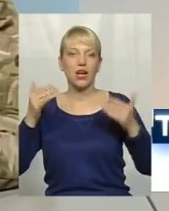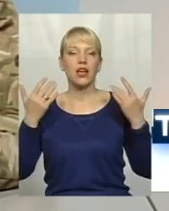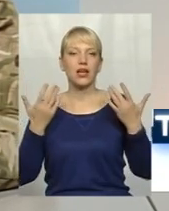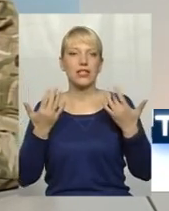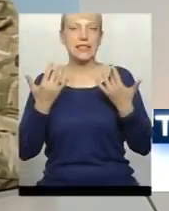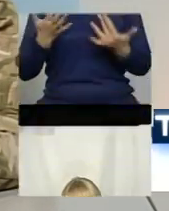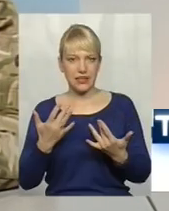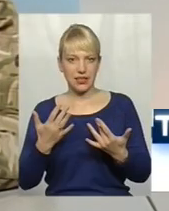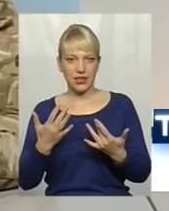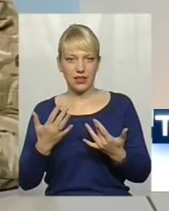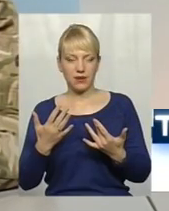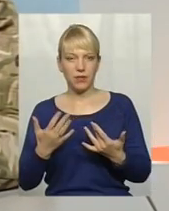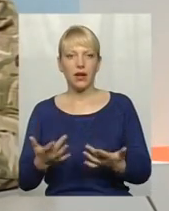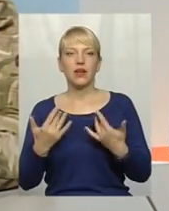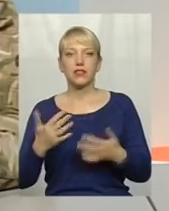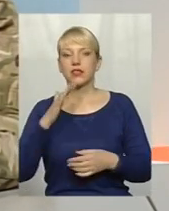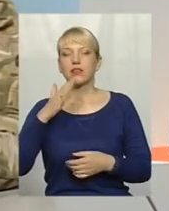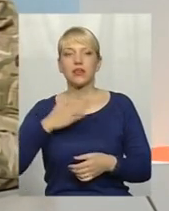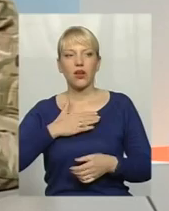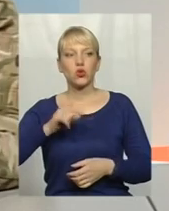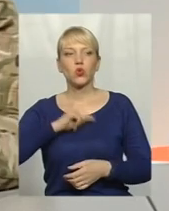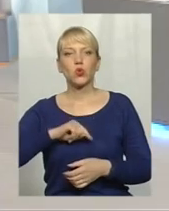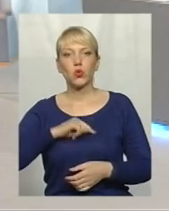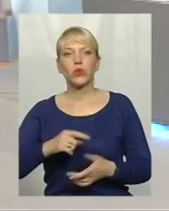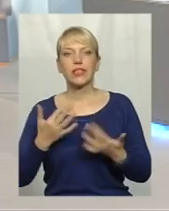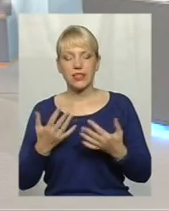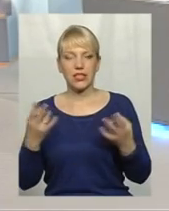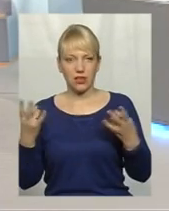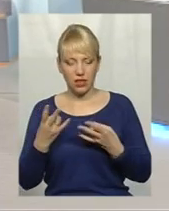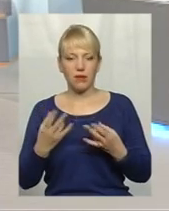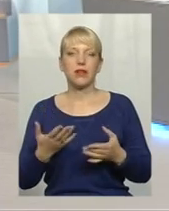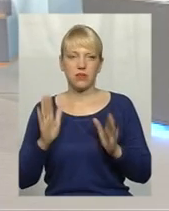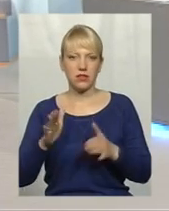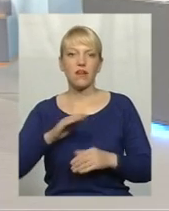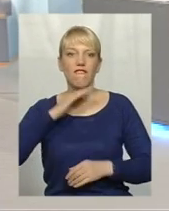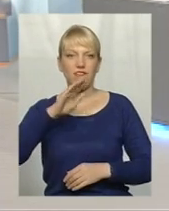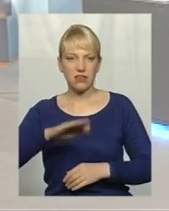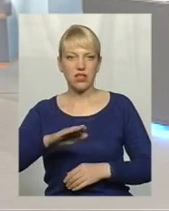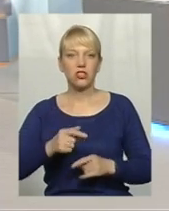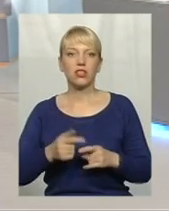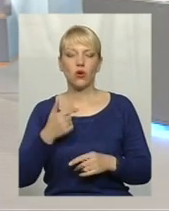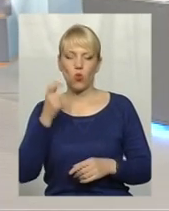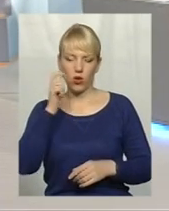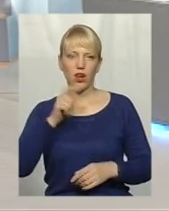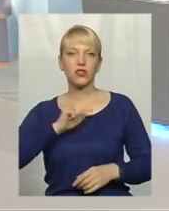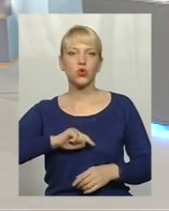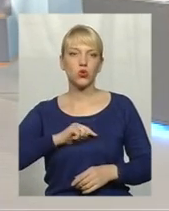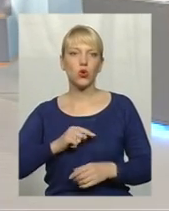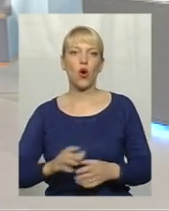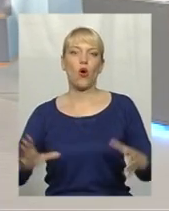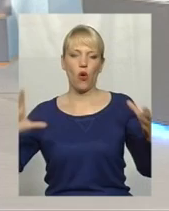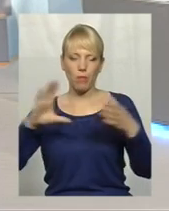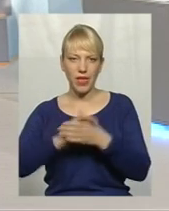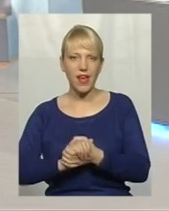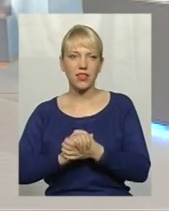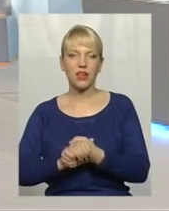нашого духу, скільки треба і стільки вистачить, українського духу. Об'єднання, поєднання.